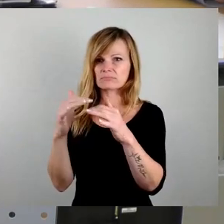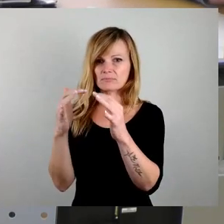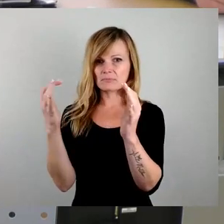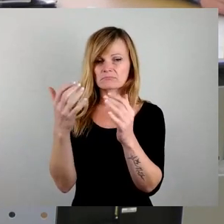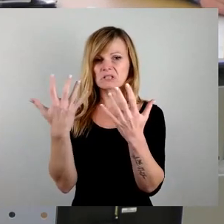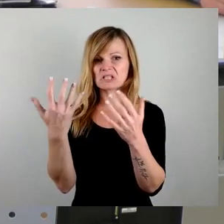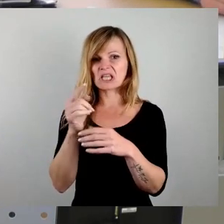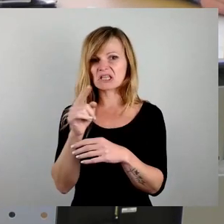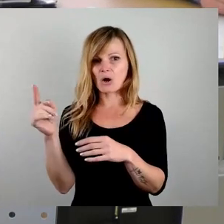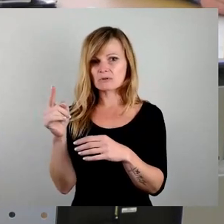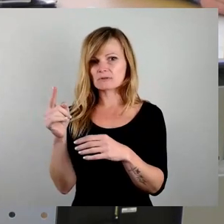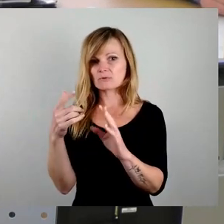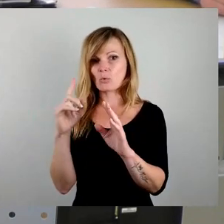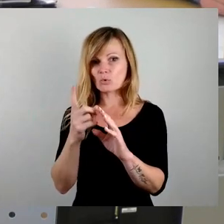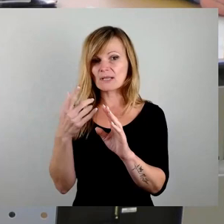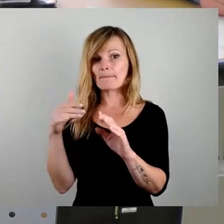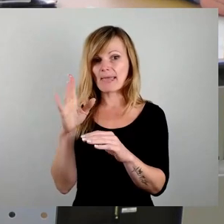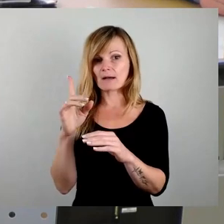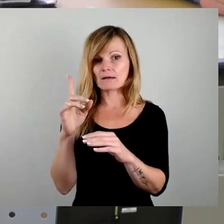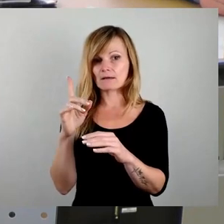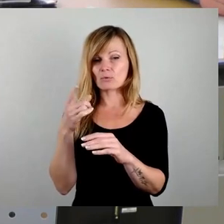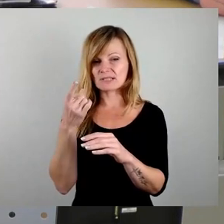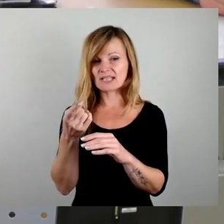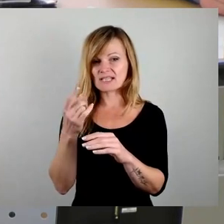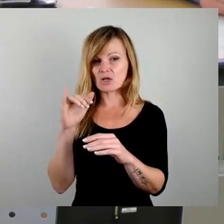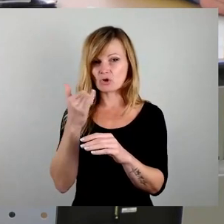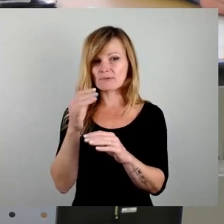wo wir, und die alle gut bezahlt sind, das dürfen wir nicht vergessen.